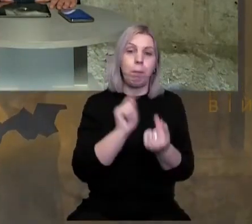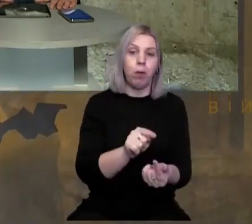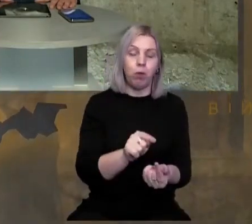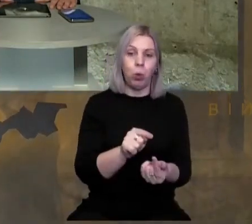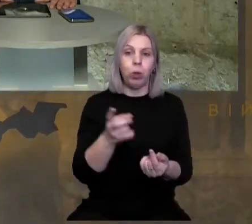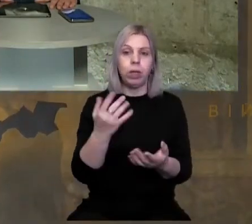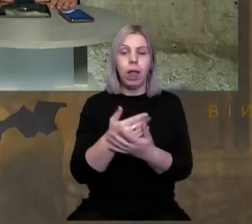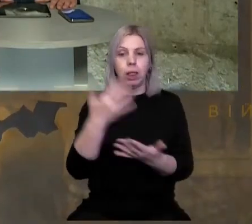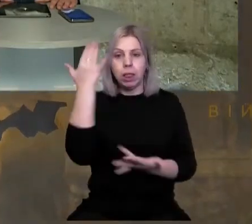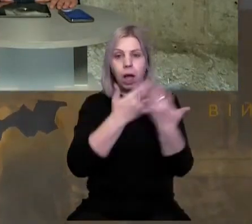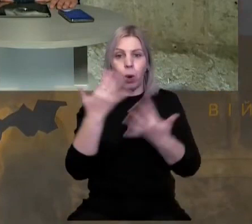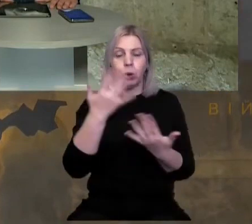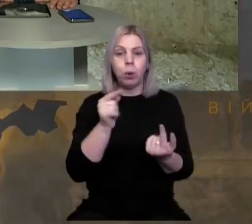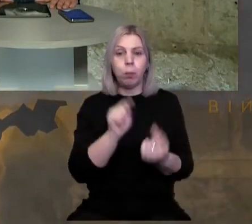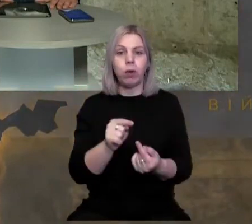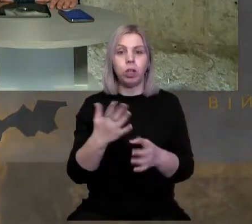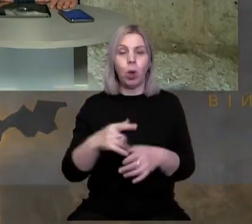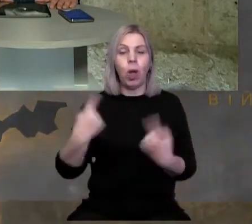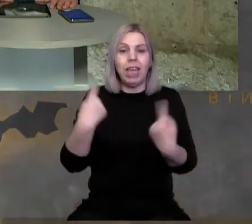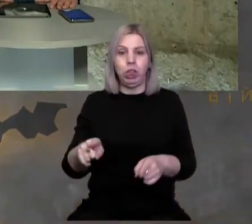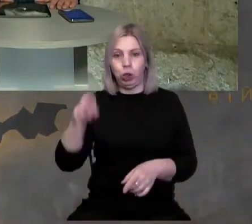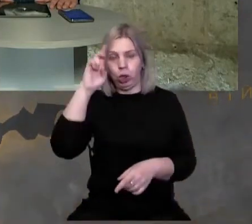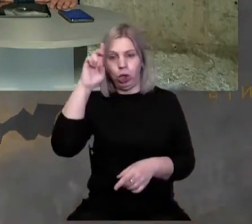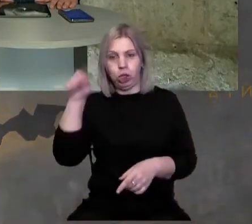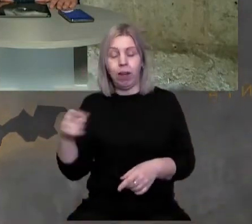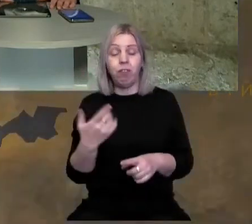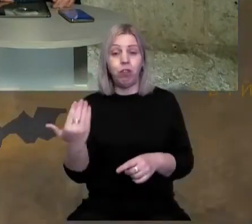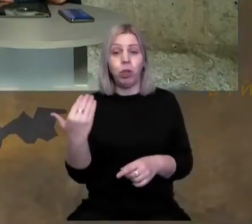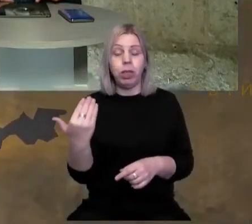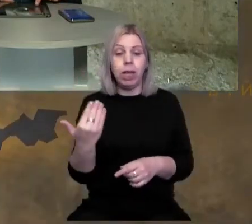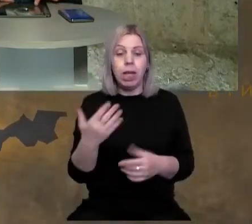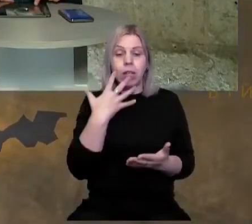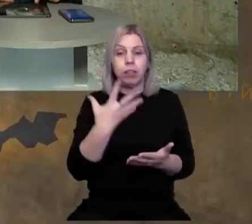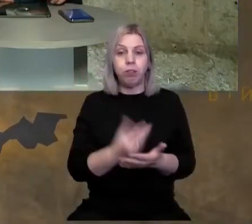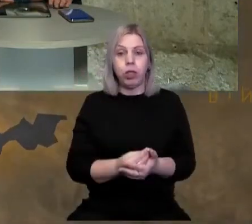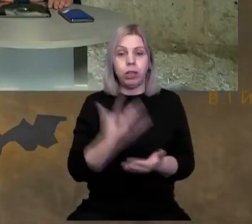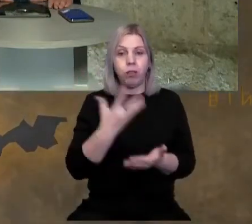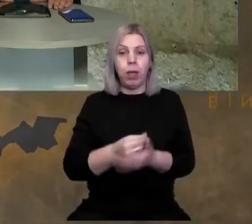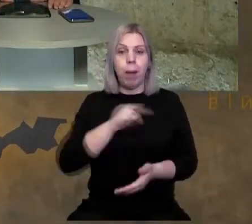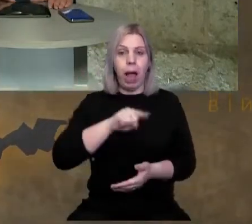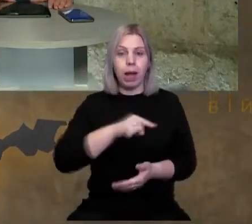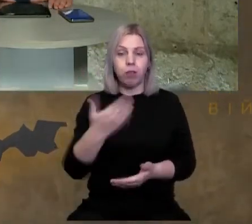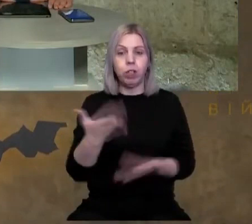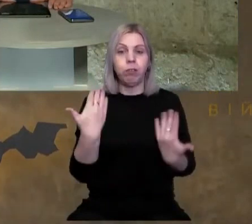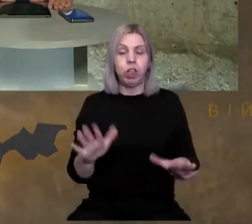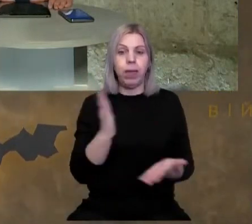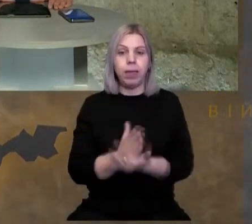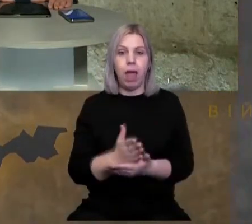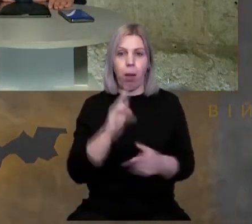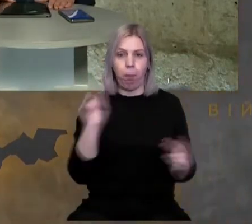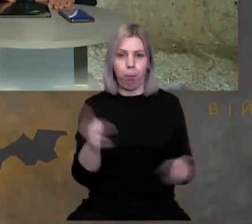на розуми про належність краю до іншої держави. Тобто вони за своєю, своїм характером, вони вже є